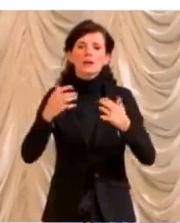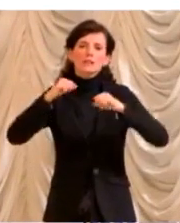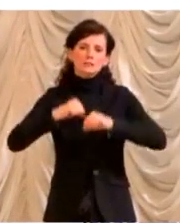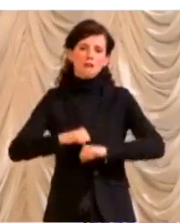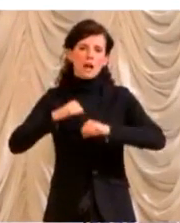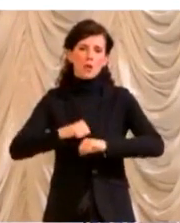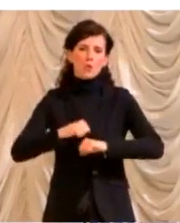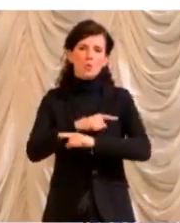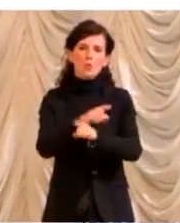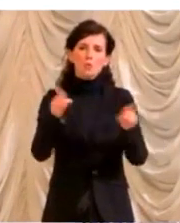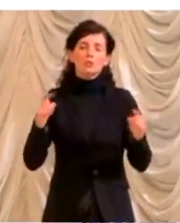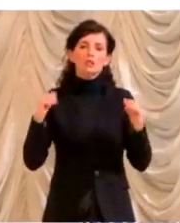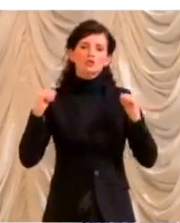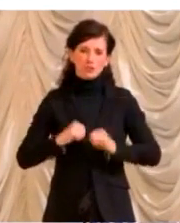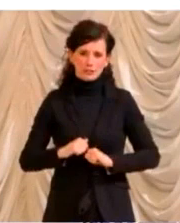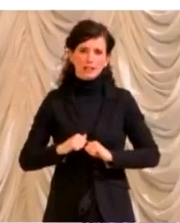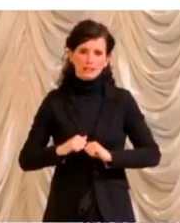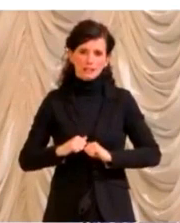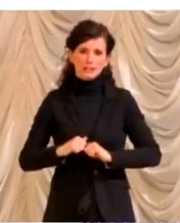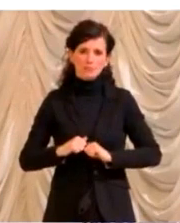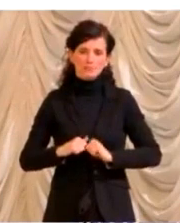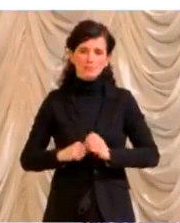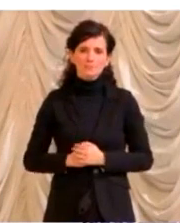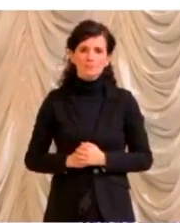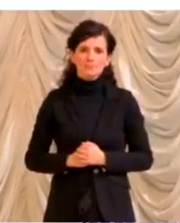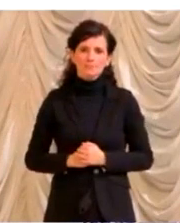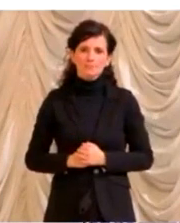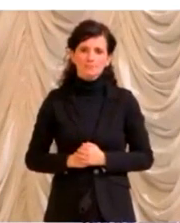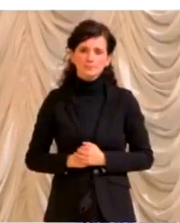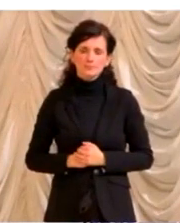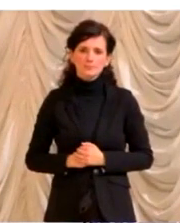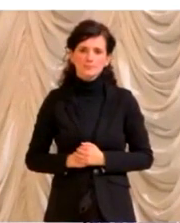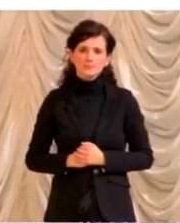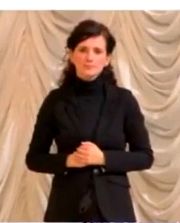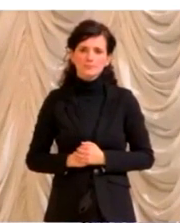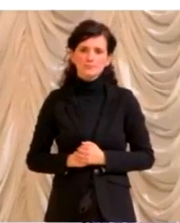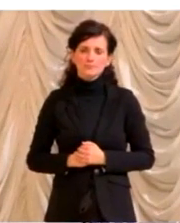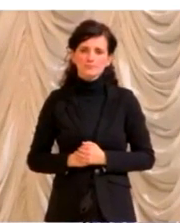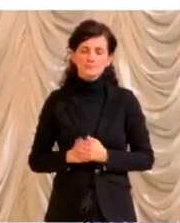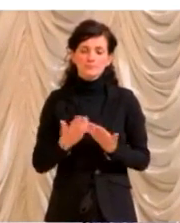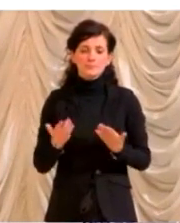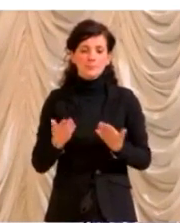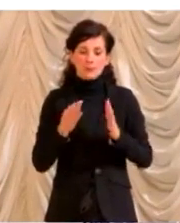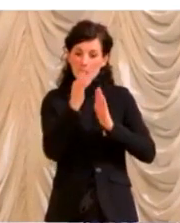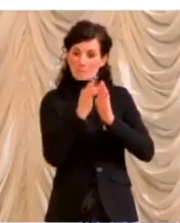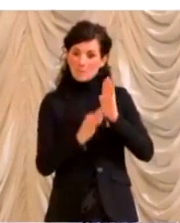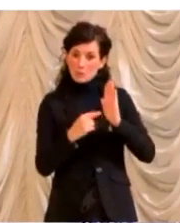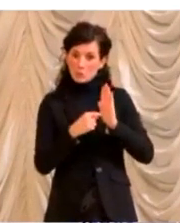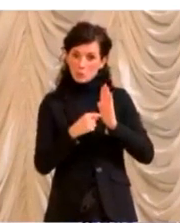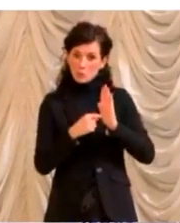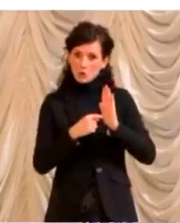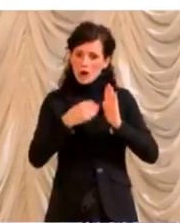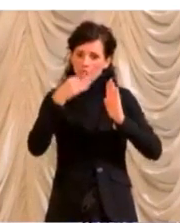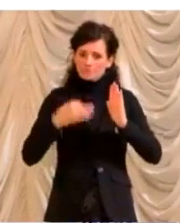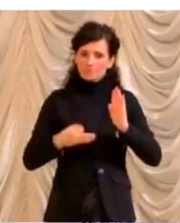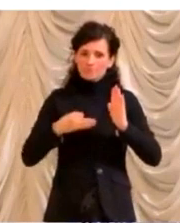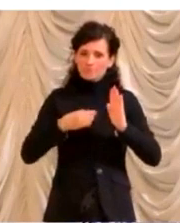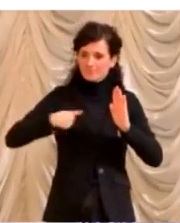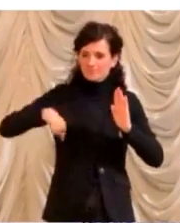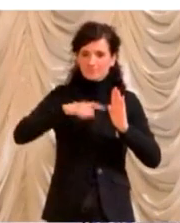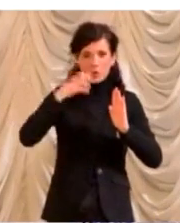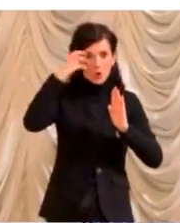cittadini. Detto questo, riteniamo che questa misura sia anche una misura